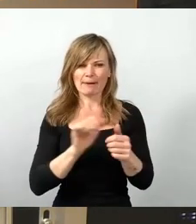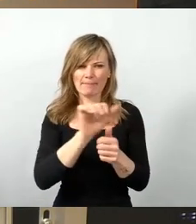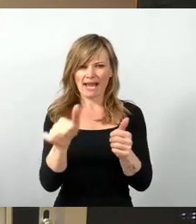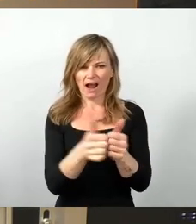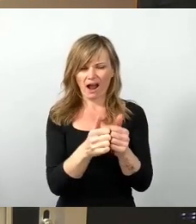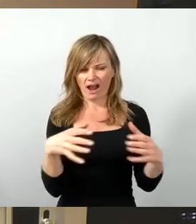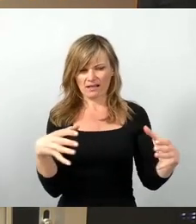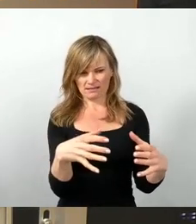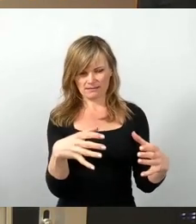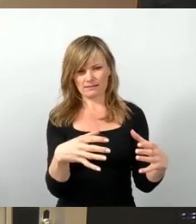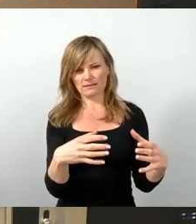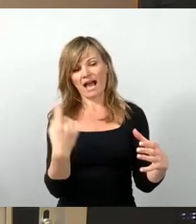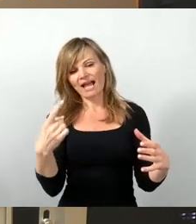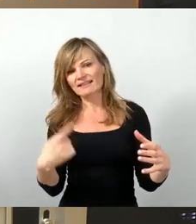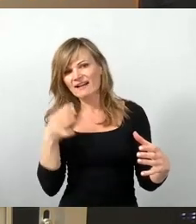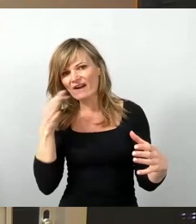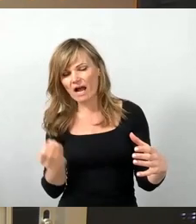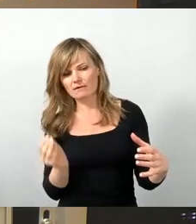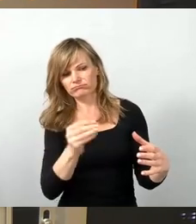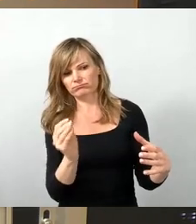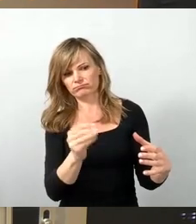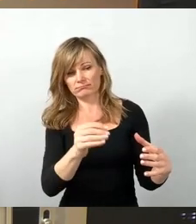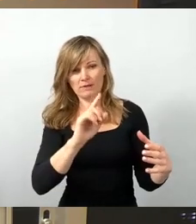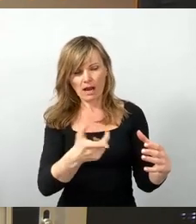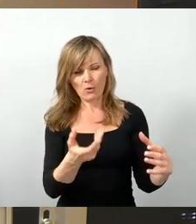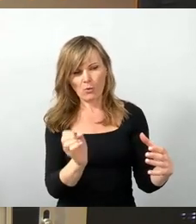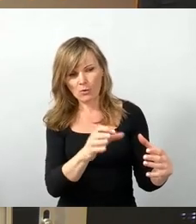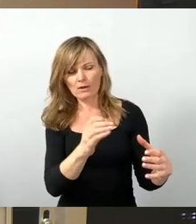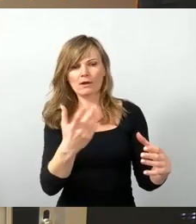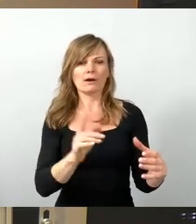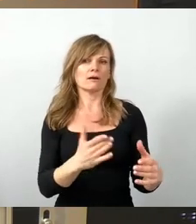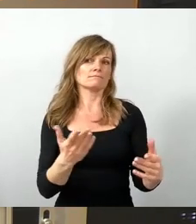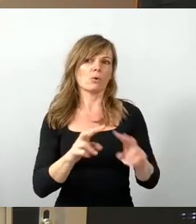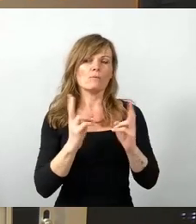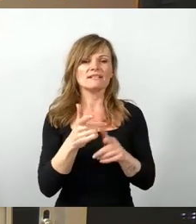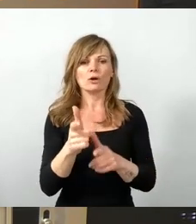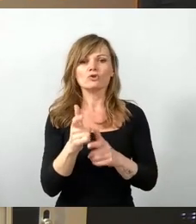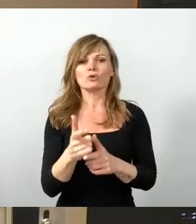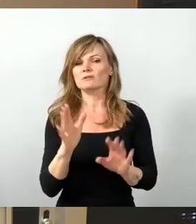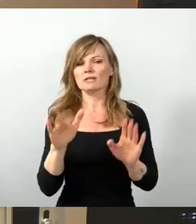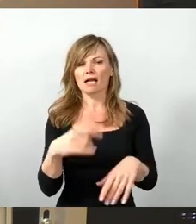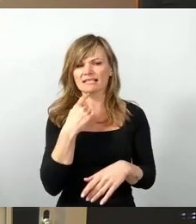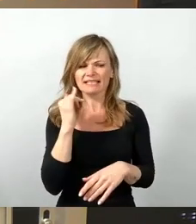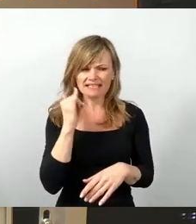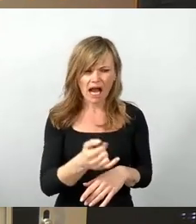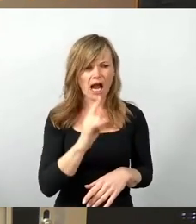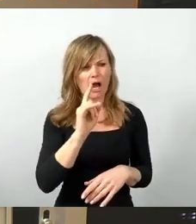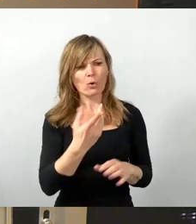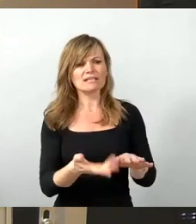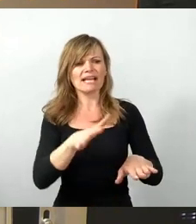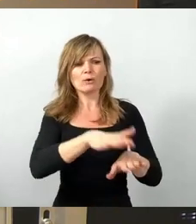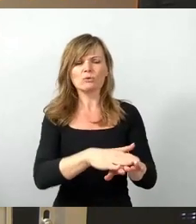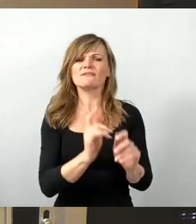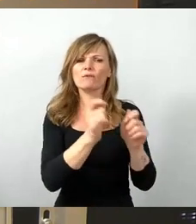de facto den Umweltausschuss auch schon vorne wegnimmt, im besten Fall auch noch sagt, okay, die sollen auch zu allem noch Deckungsvorschläge machen, wo ich mir immer